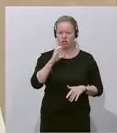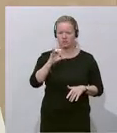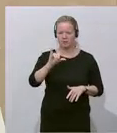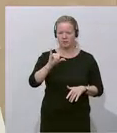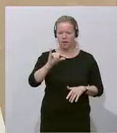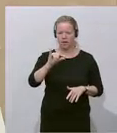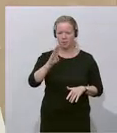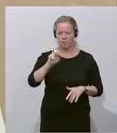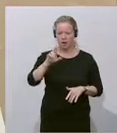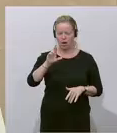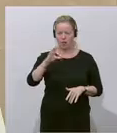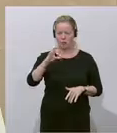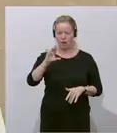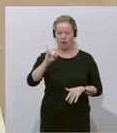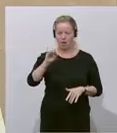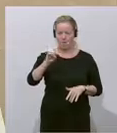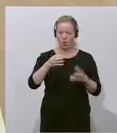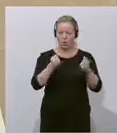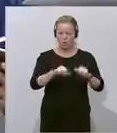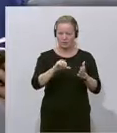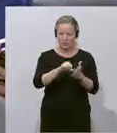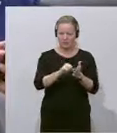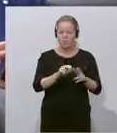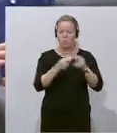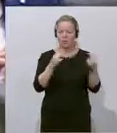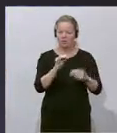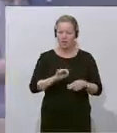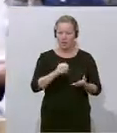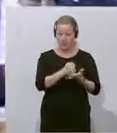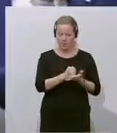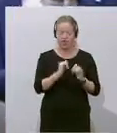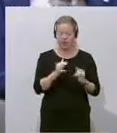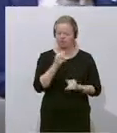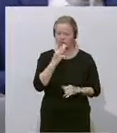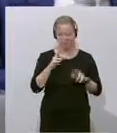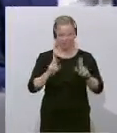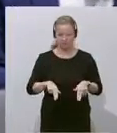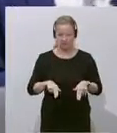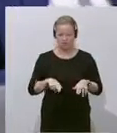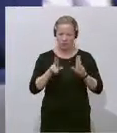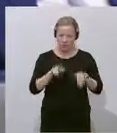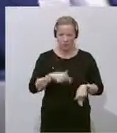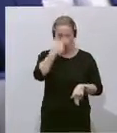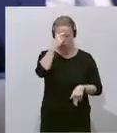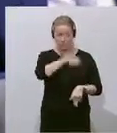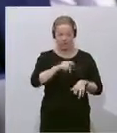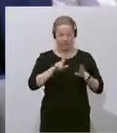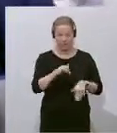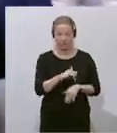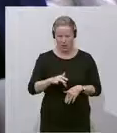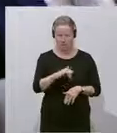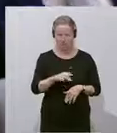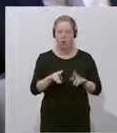aus dem Bundeskriminalamt. Völlig zu Recht, das sind die richtigen Leute am richtigen Platz. Vom Bundesamt für